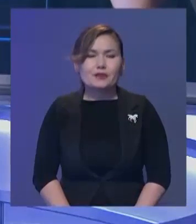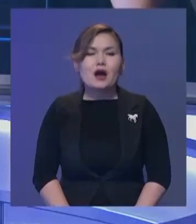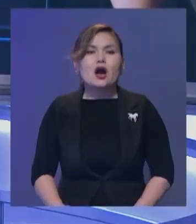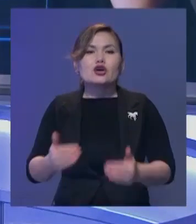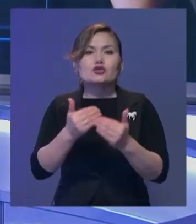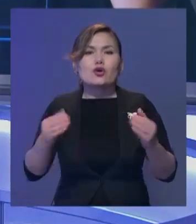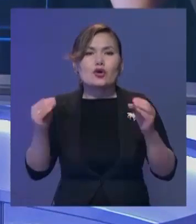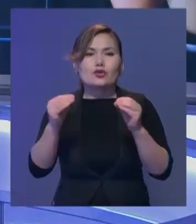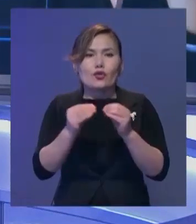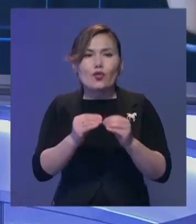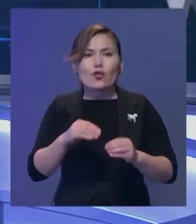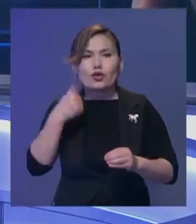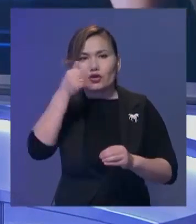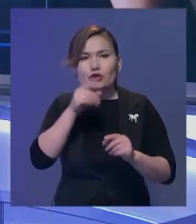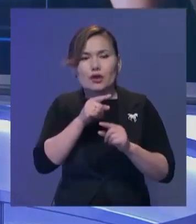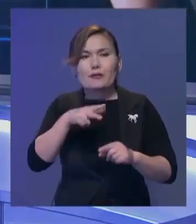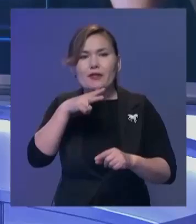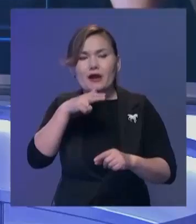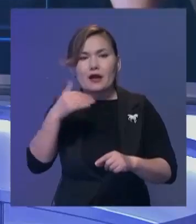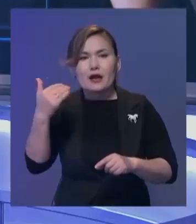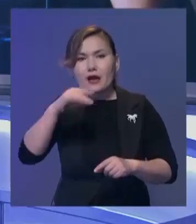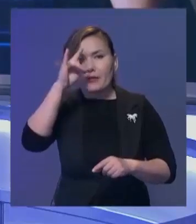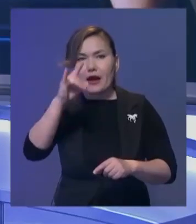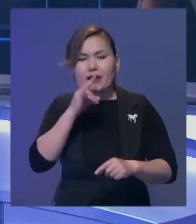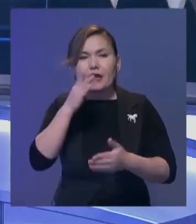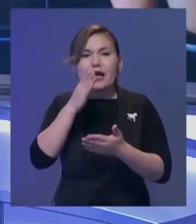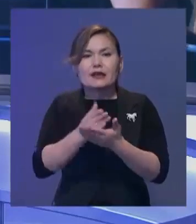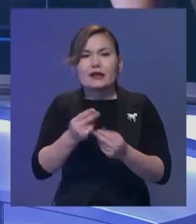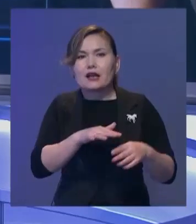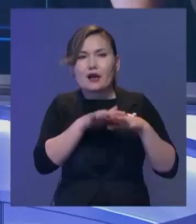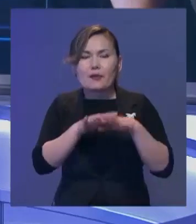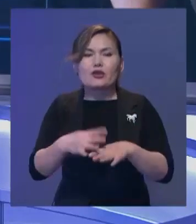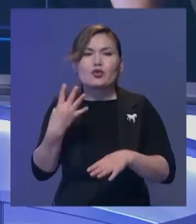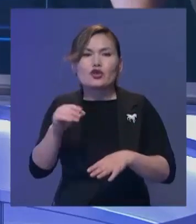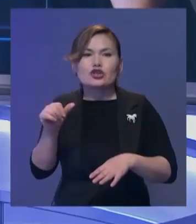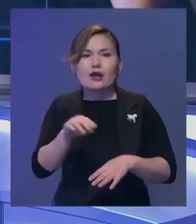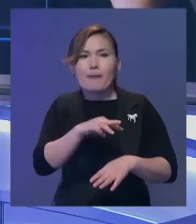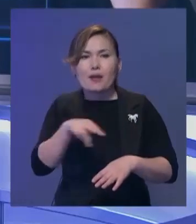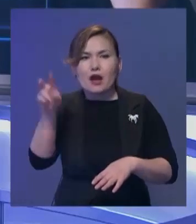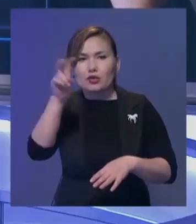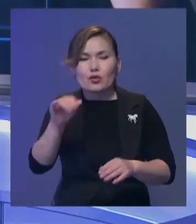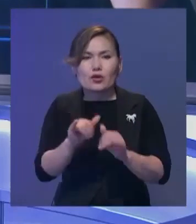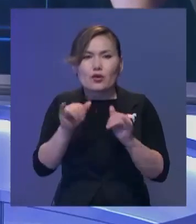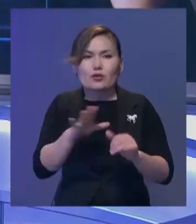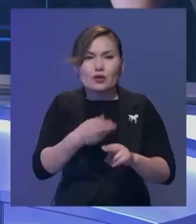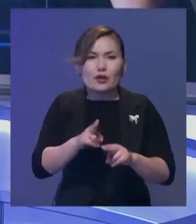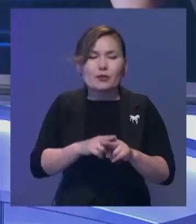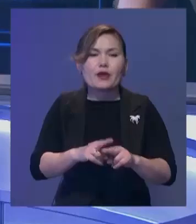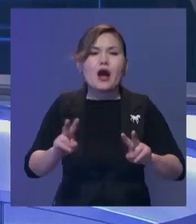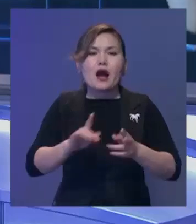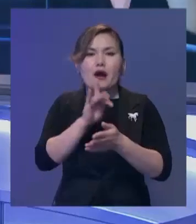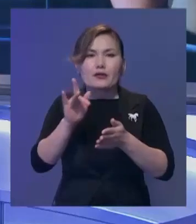Сонғы 10 жылда Кореядан Қазақстанға тікелей инвестиция 4,5 миллиард долларға дейін өсті. Бұл туралы